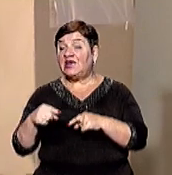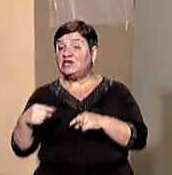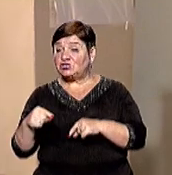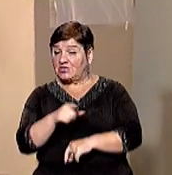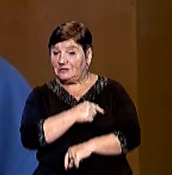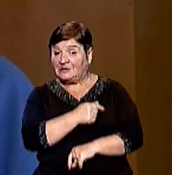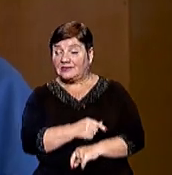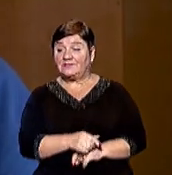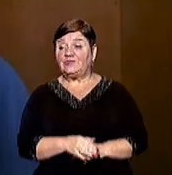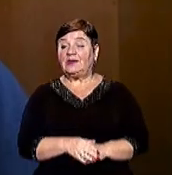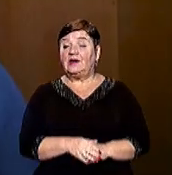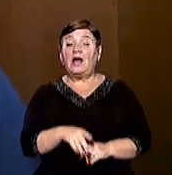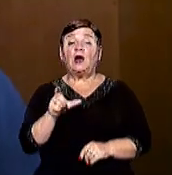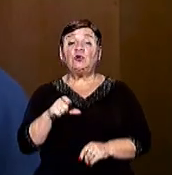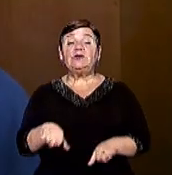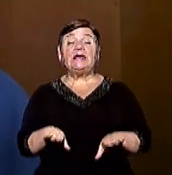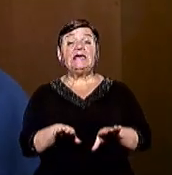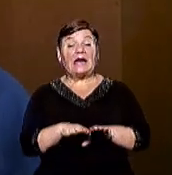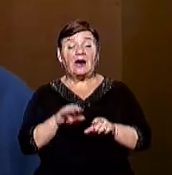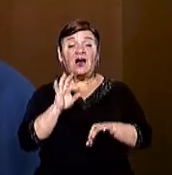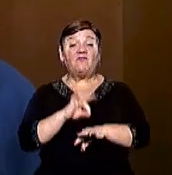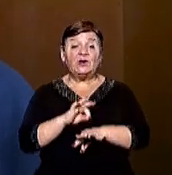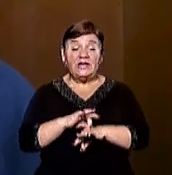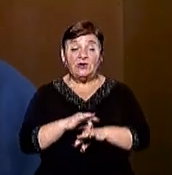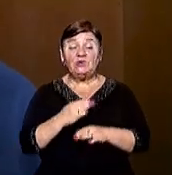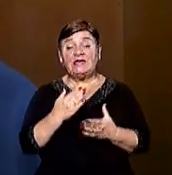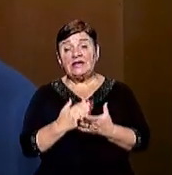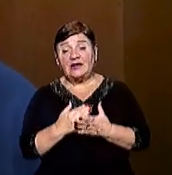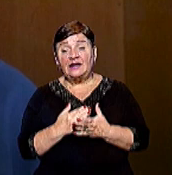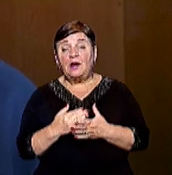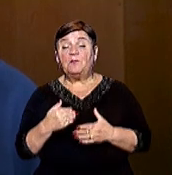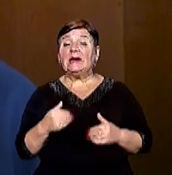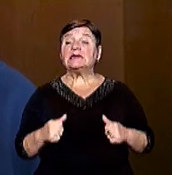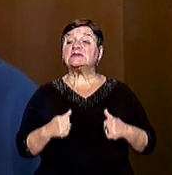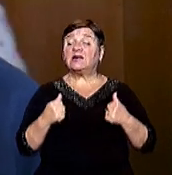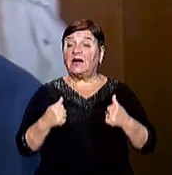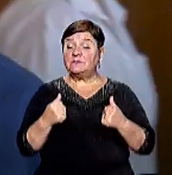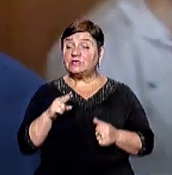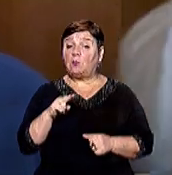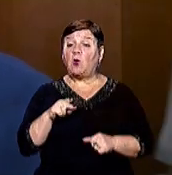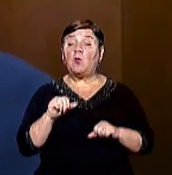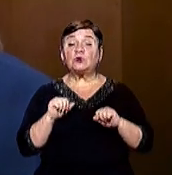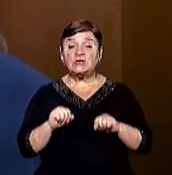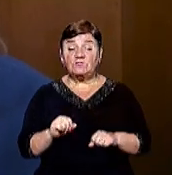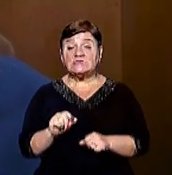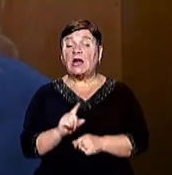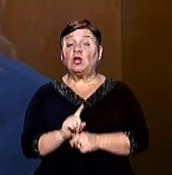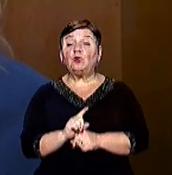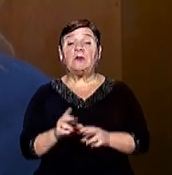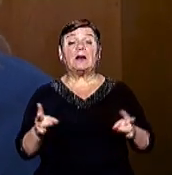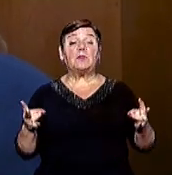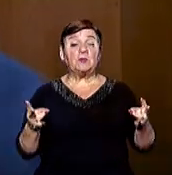медзакладів Люди так хворіють, незалежно від карантину чи є в іншині, ми стараємося, якщо є можливість, якщо є в цьому нагальна потреба